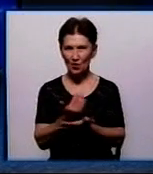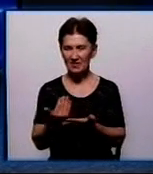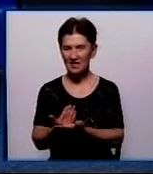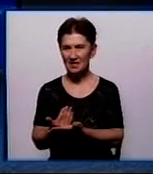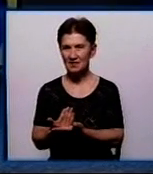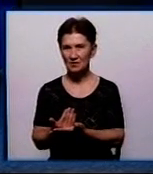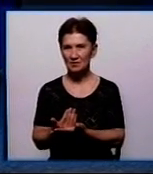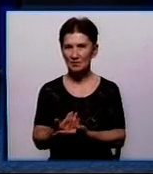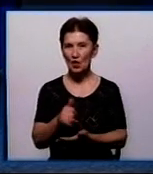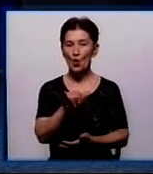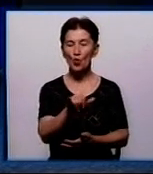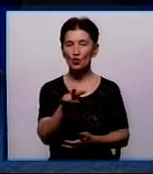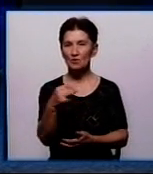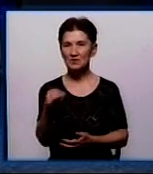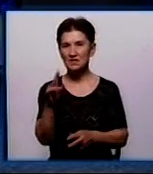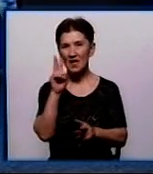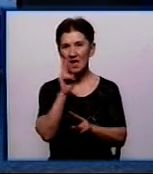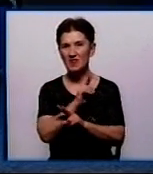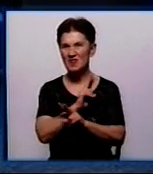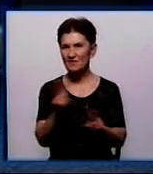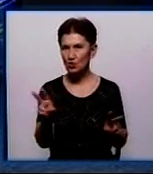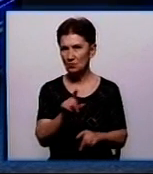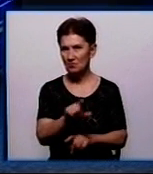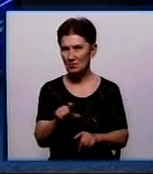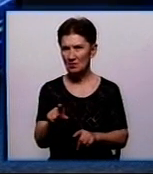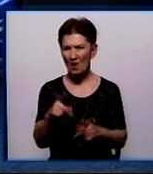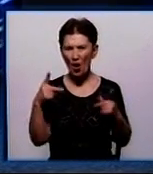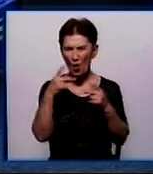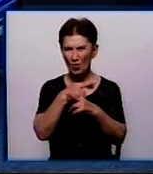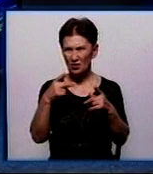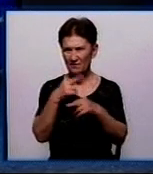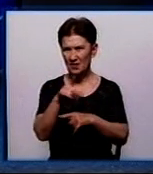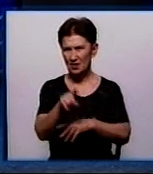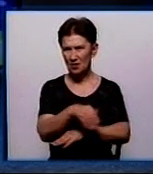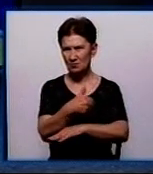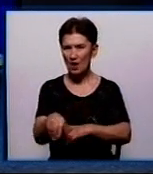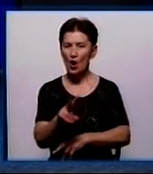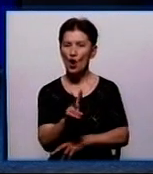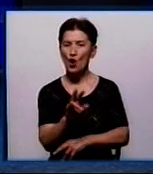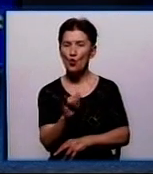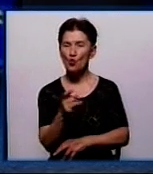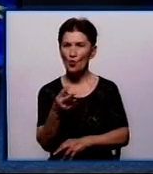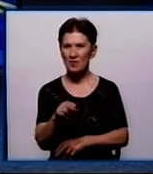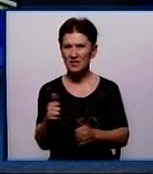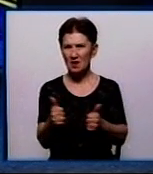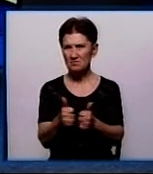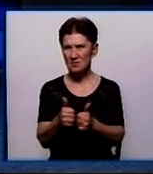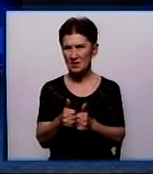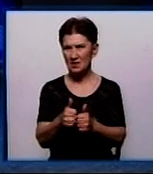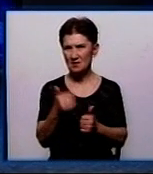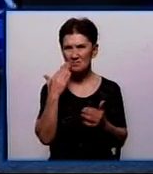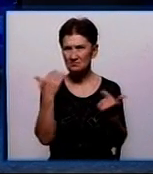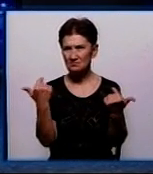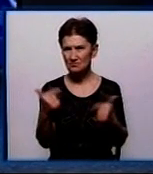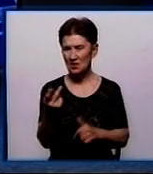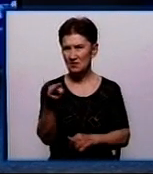У Кропавницькому невідомі потруїли безпритульних собак. Вчора на вулиці Куропятникова біля готелю отруїли п'ятьох тварин. Двох